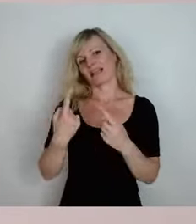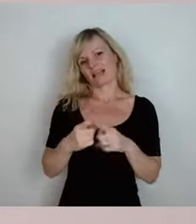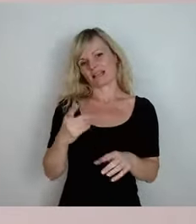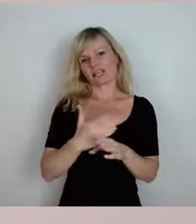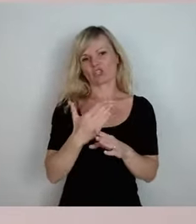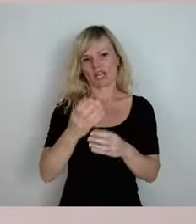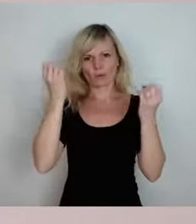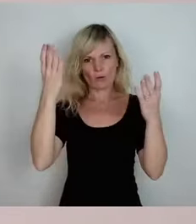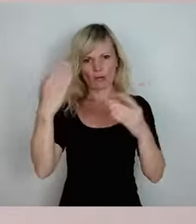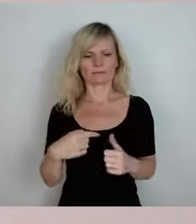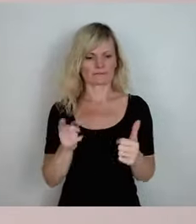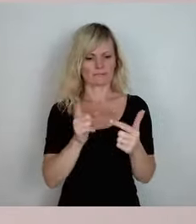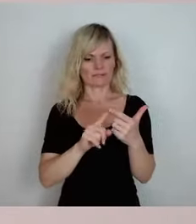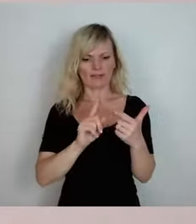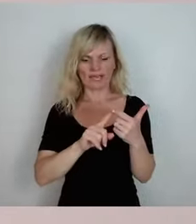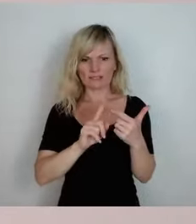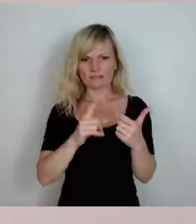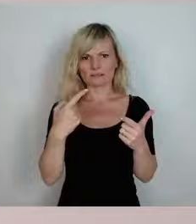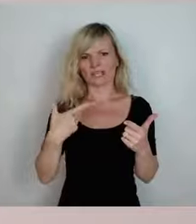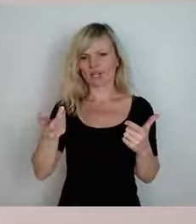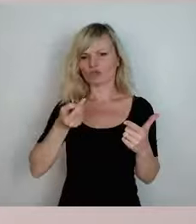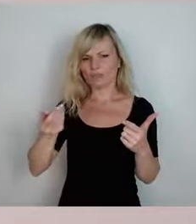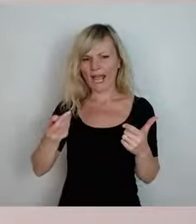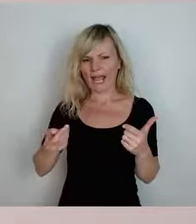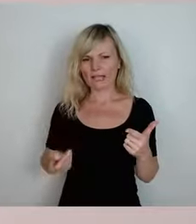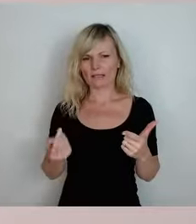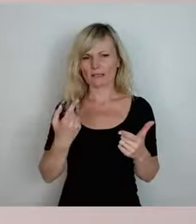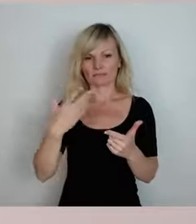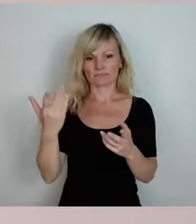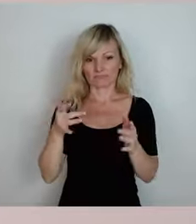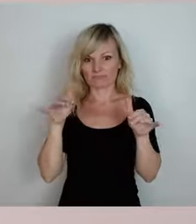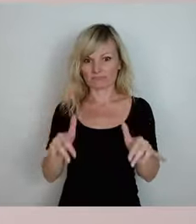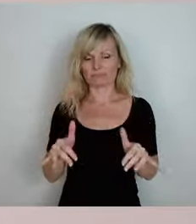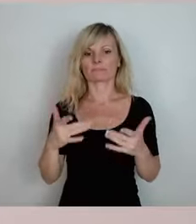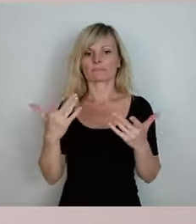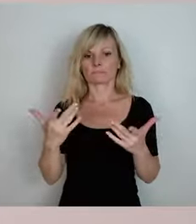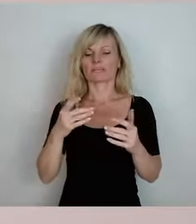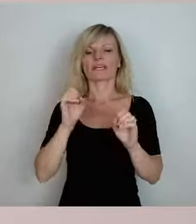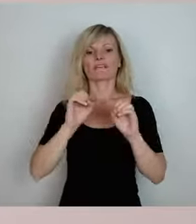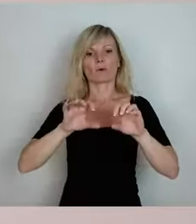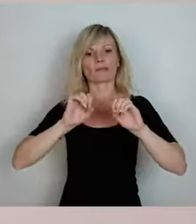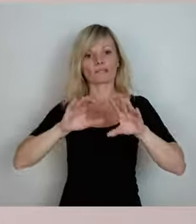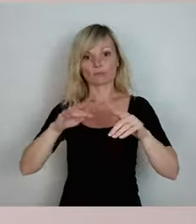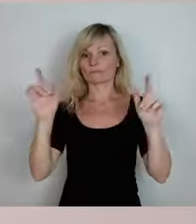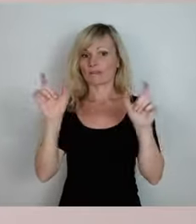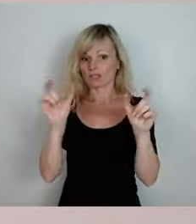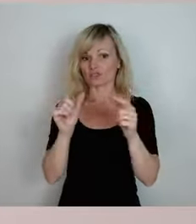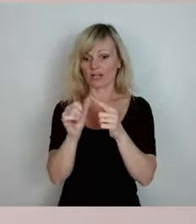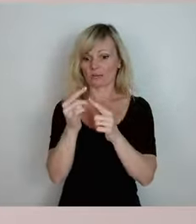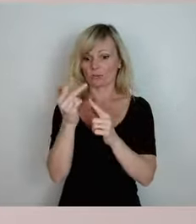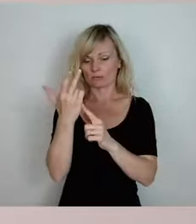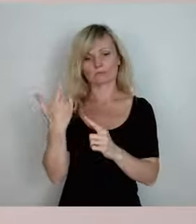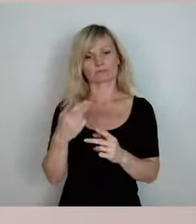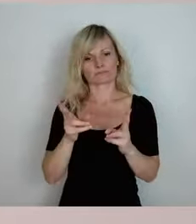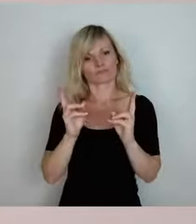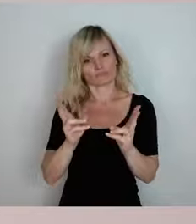was Sie eingangs sagten, diese Gespräche, die da stattgefunden haben, diese Informationsveranstaltungen und so weiter, bestreite ich nicht.